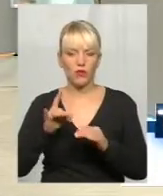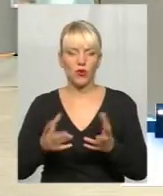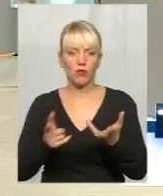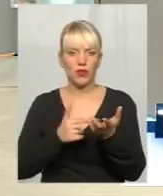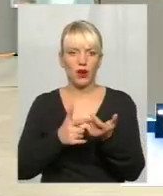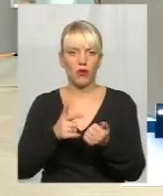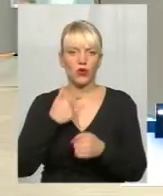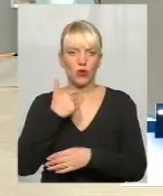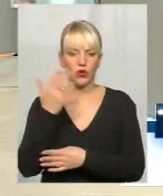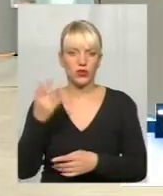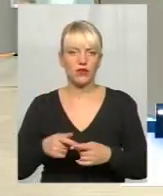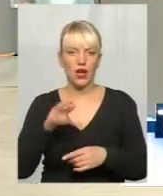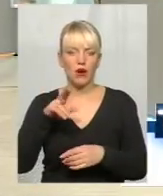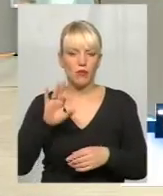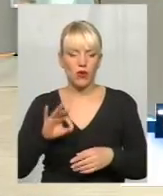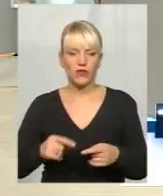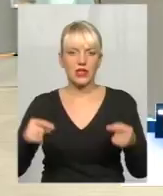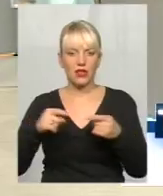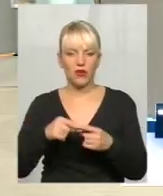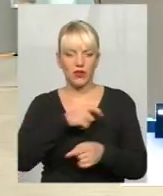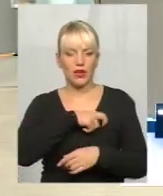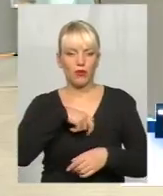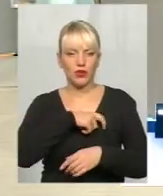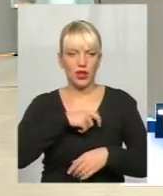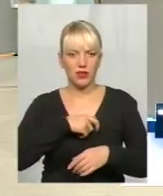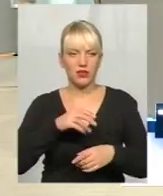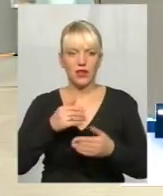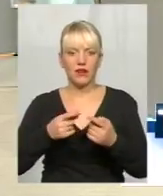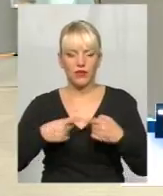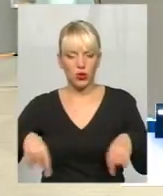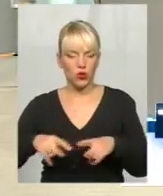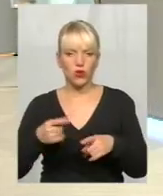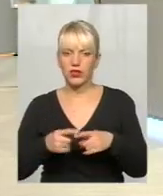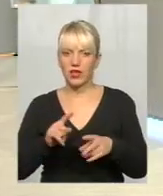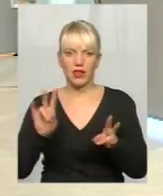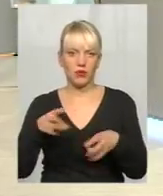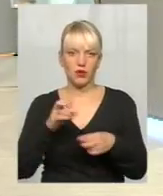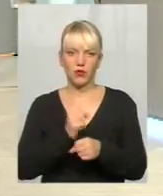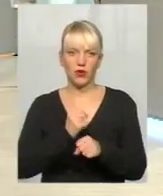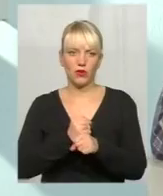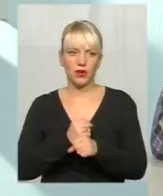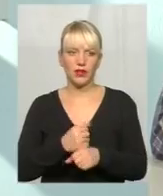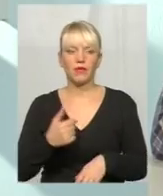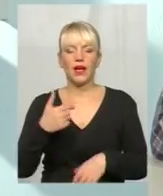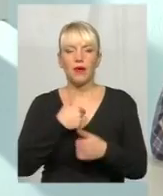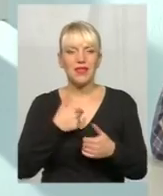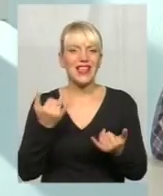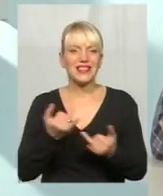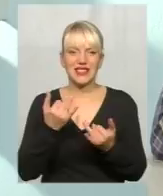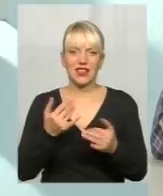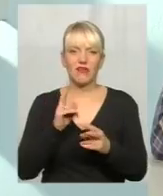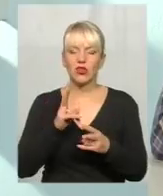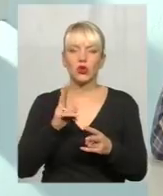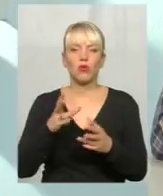встановлення депутатів по округах, про це говорити не доречно. Мене цікавить інше, мене зараз не цікавить, хто